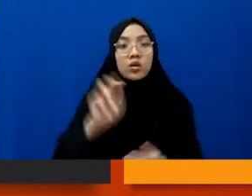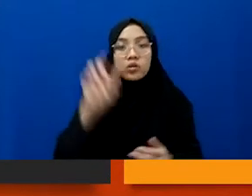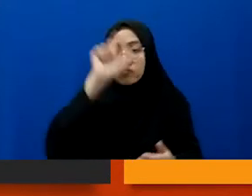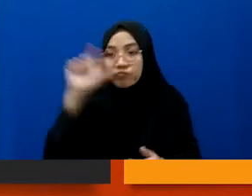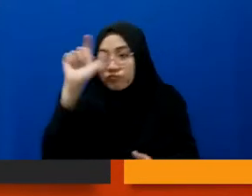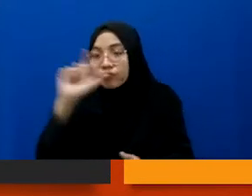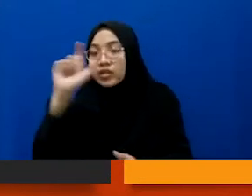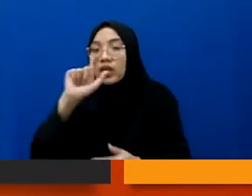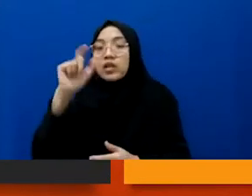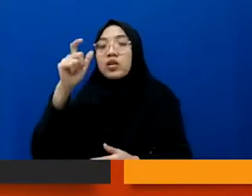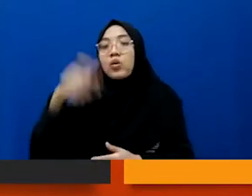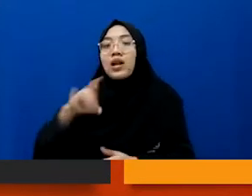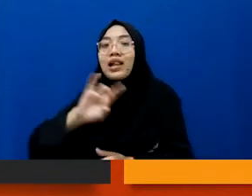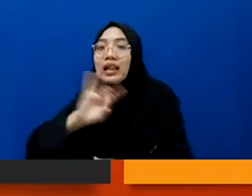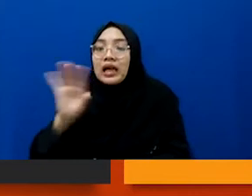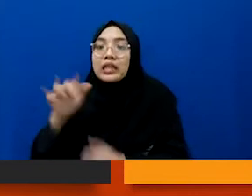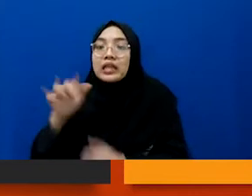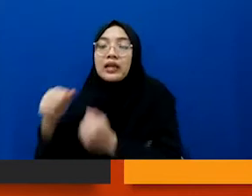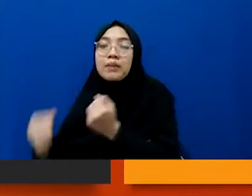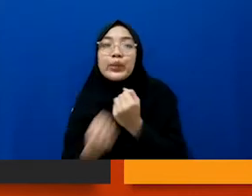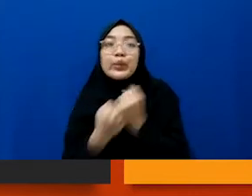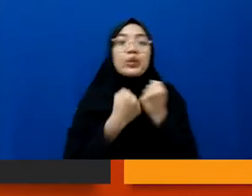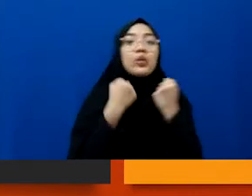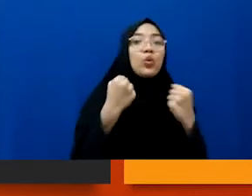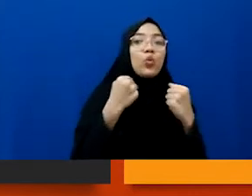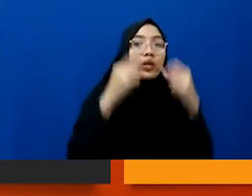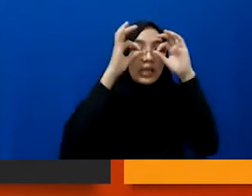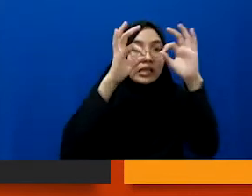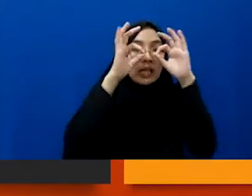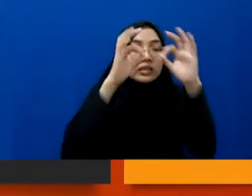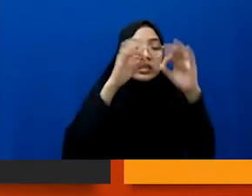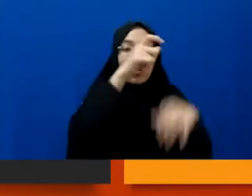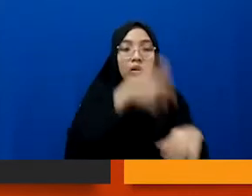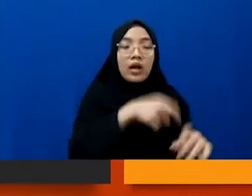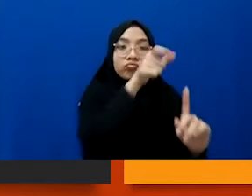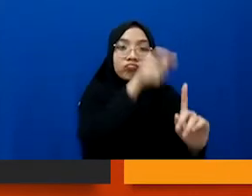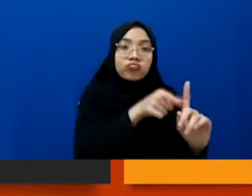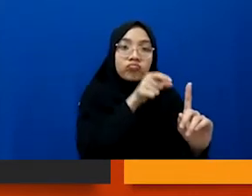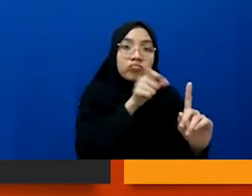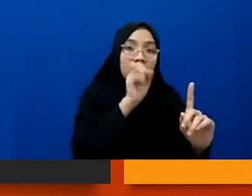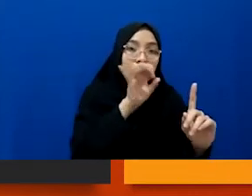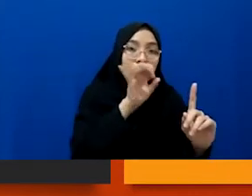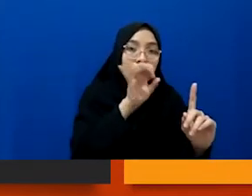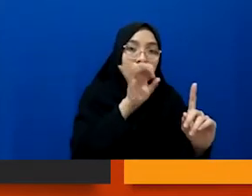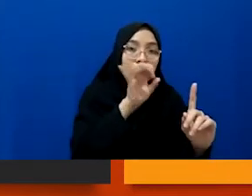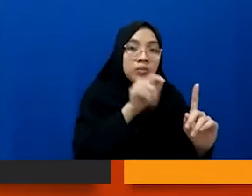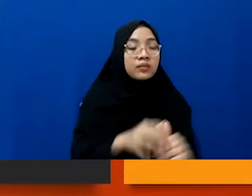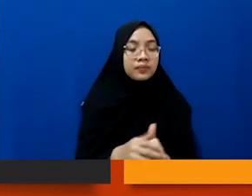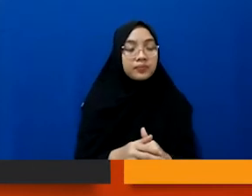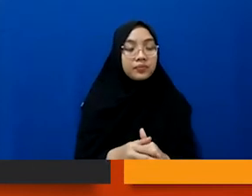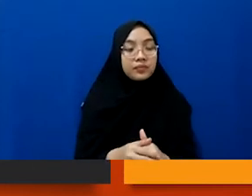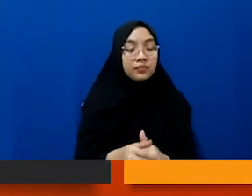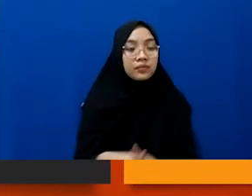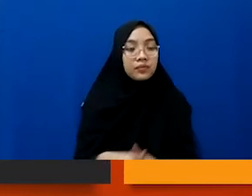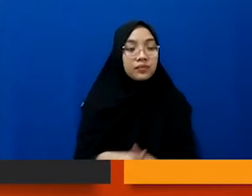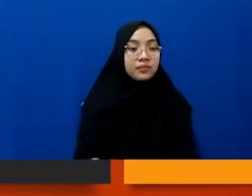narasumber lain yang mendukung atau meluatkan kesaksian narasumber inti ini jadi ada